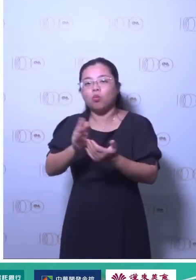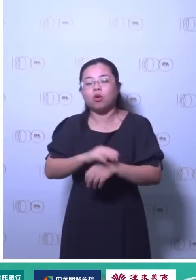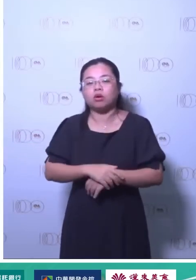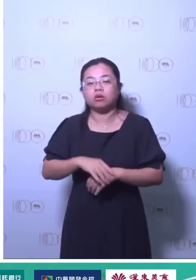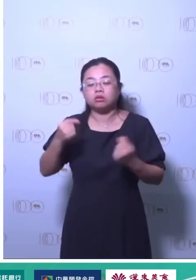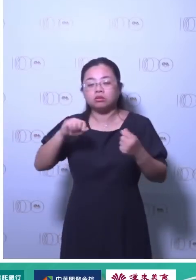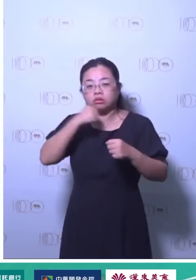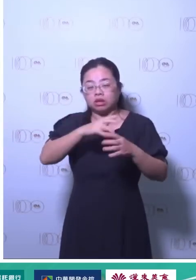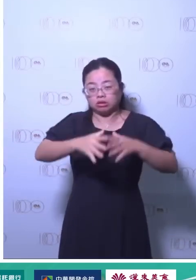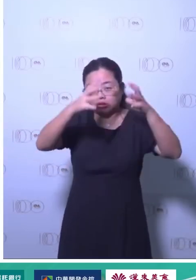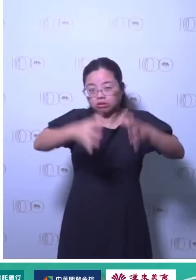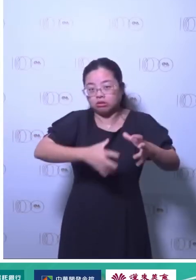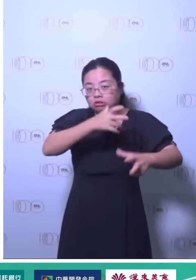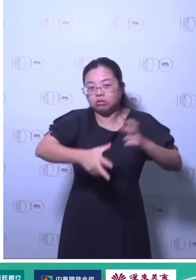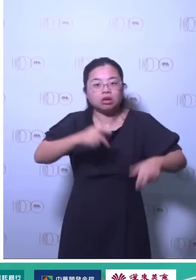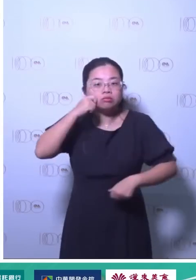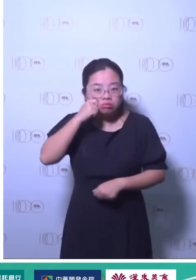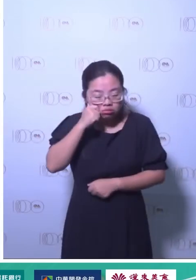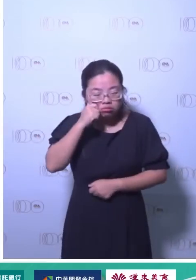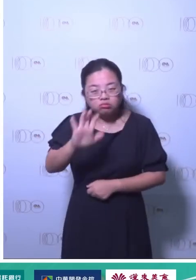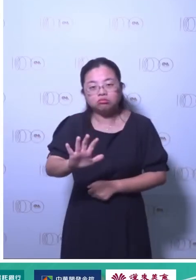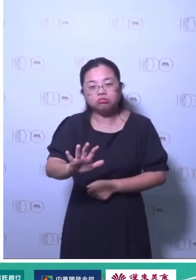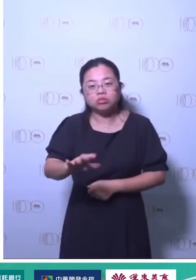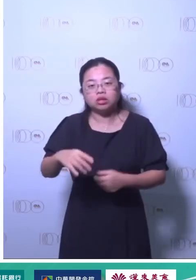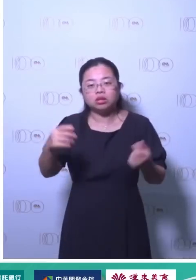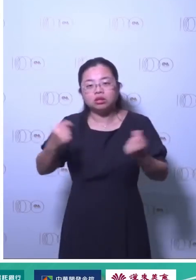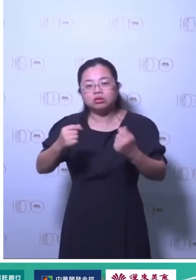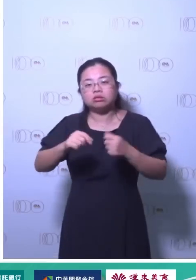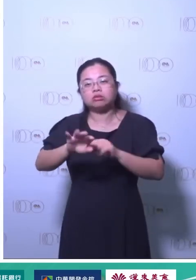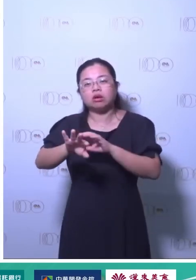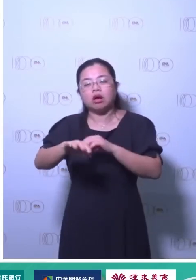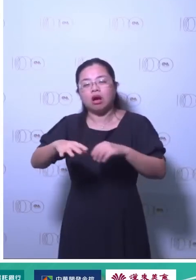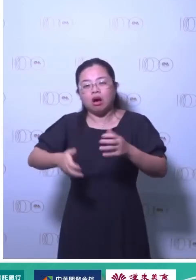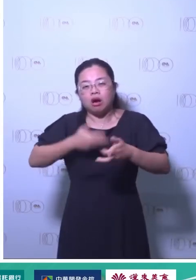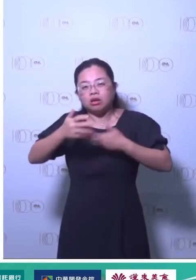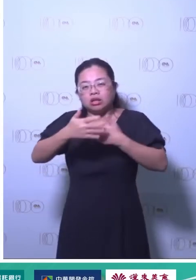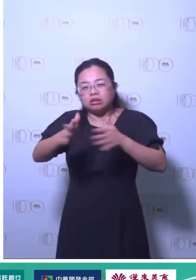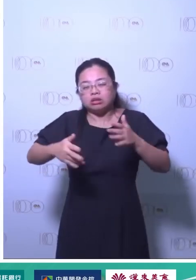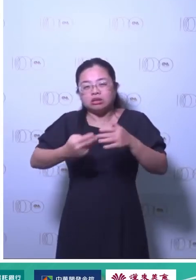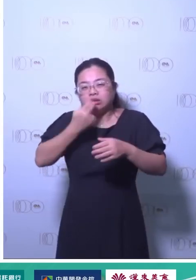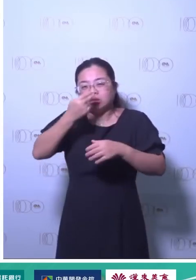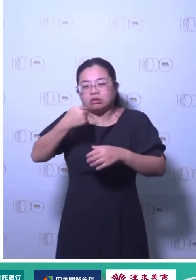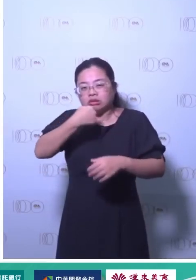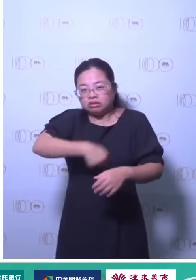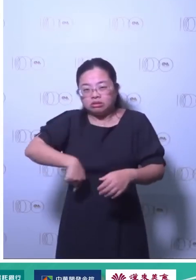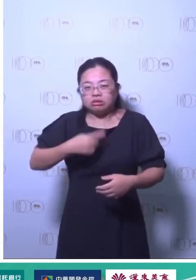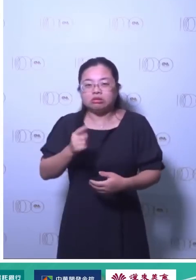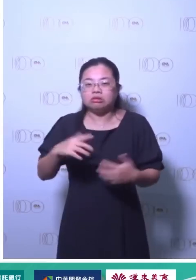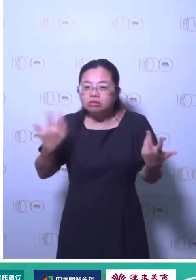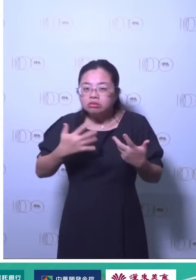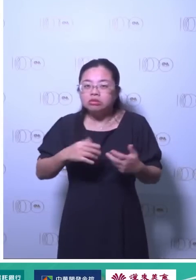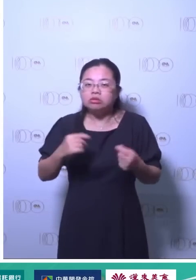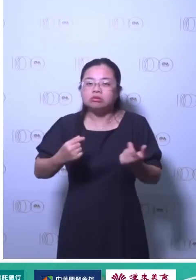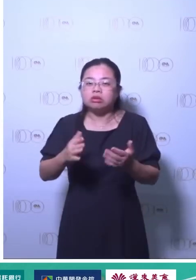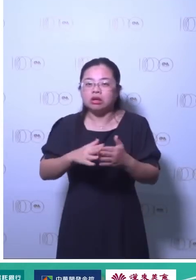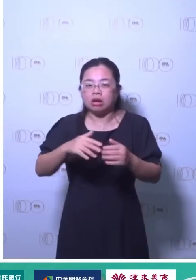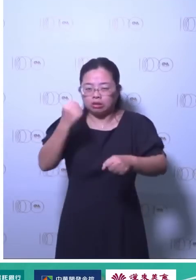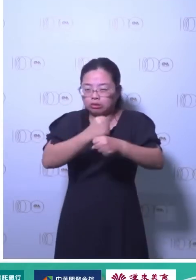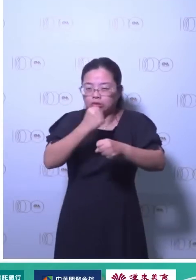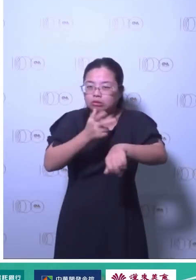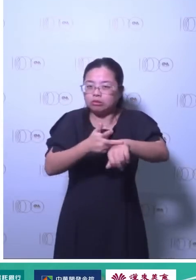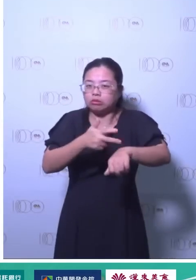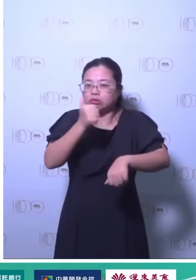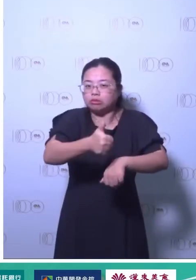为了它的碳牌去付出代价付出代价的方法是叫你缴钱然后叫碳费还有台湾还有一个很特别是环境影响评估